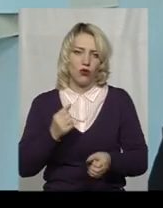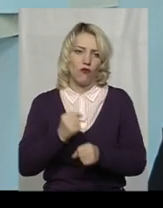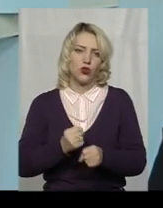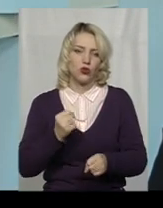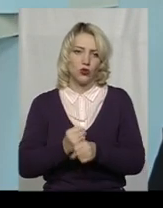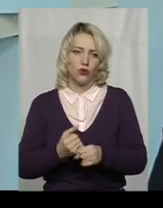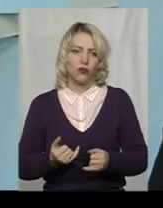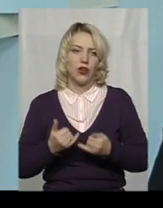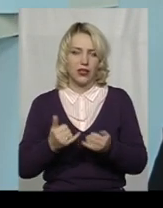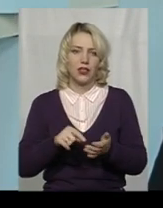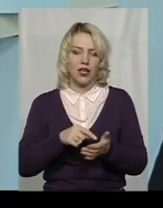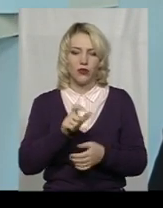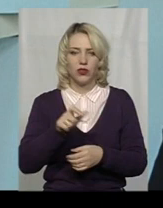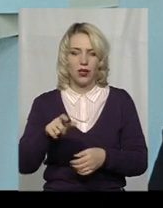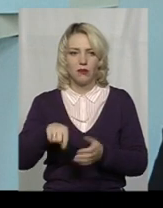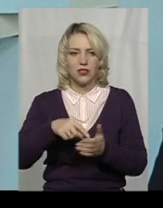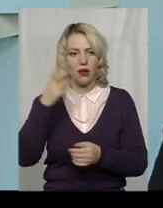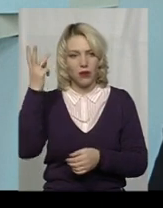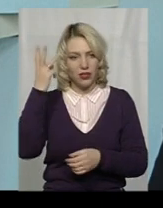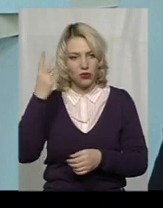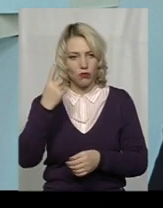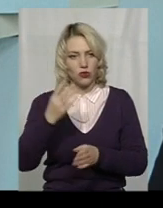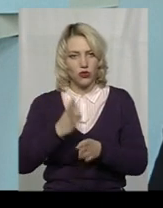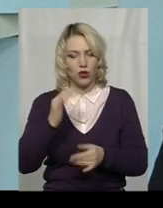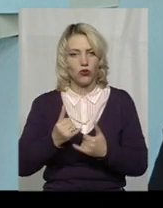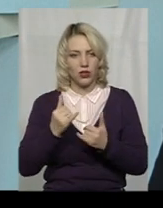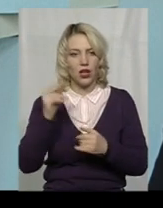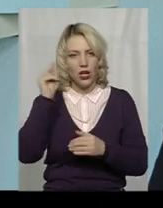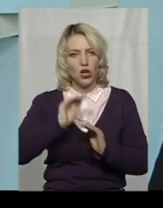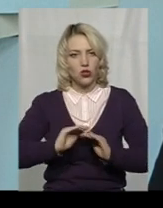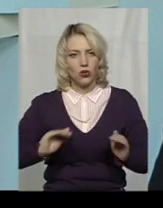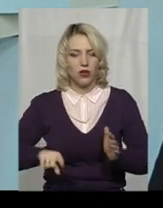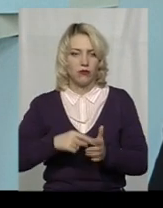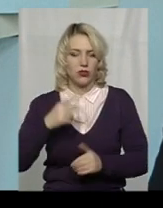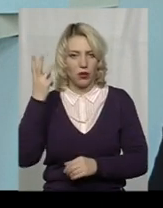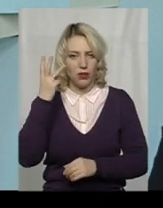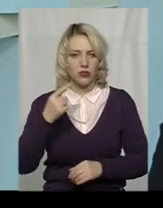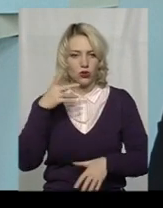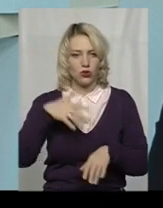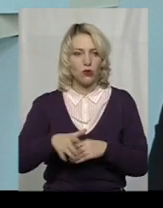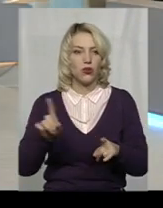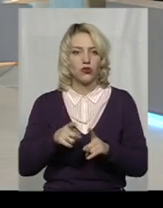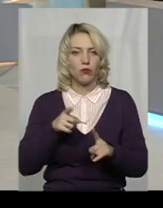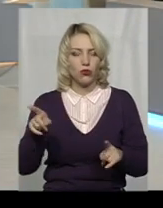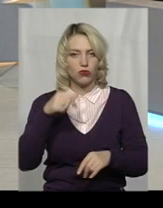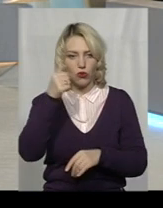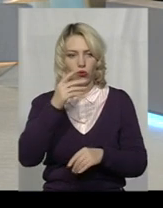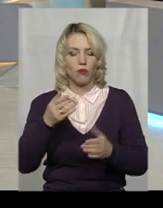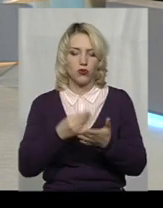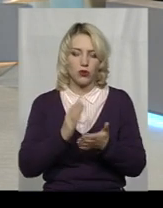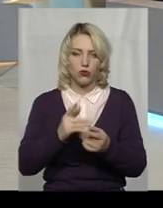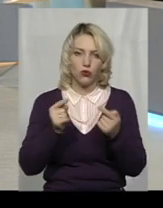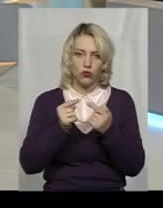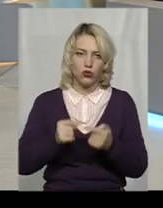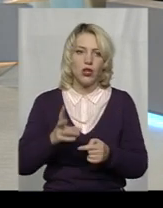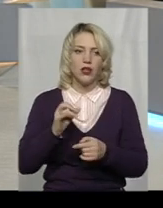для мешканців міста, в першу чергу, для школярів міста Хмельницького. І зрозуміло, що впродовж року бюджет буде уточнюватись.